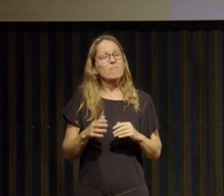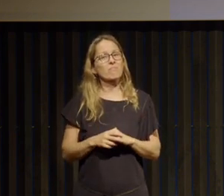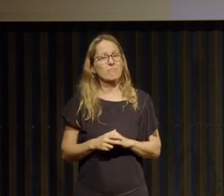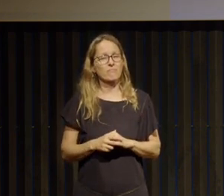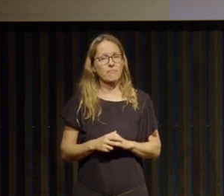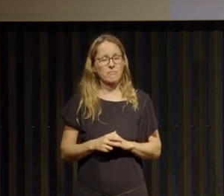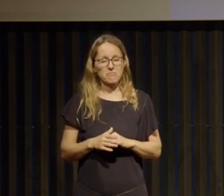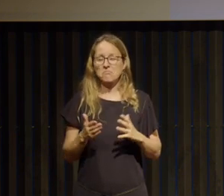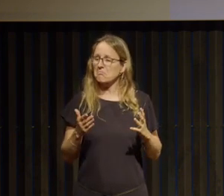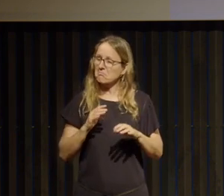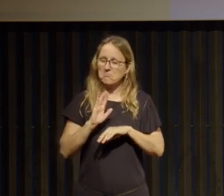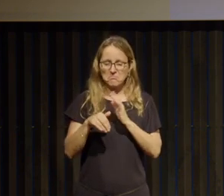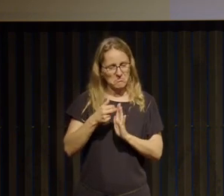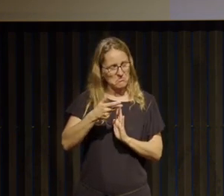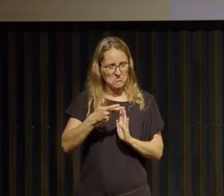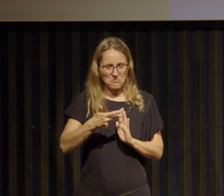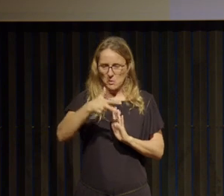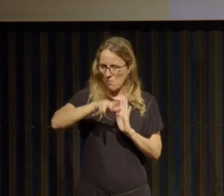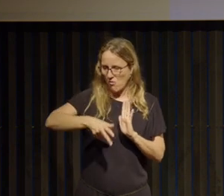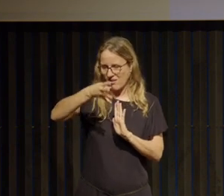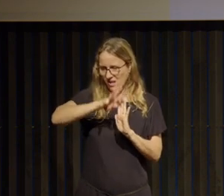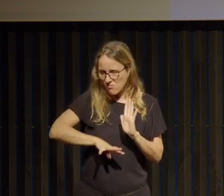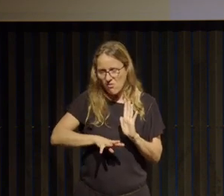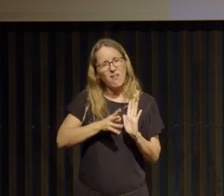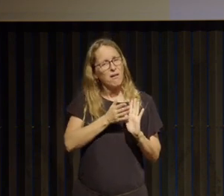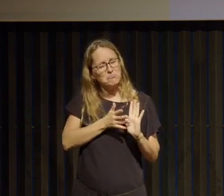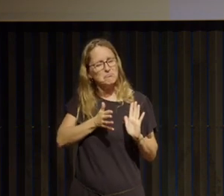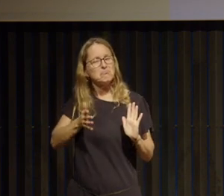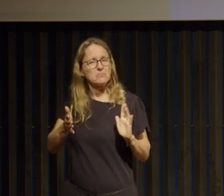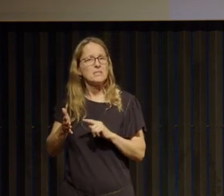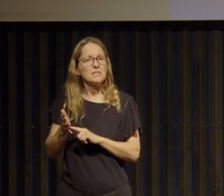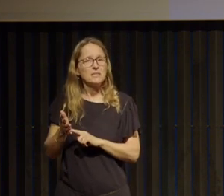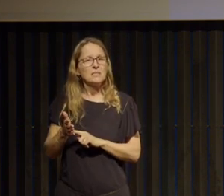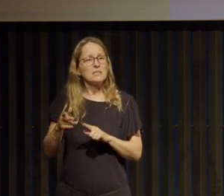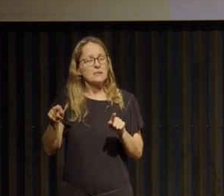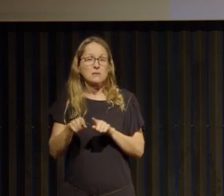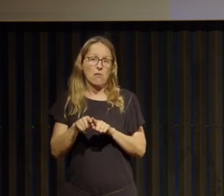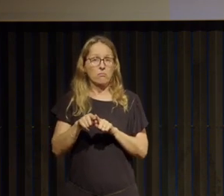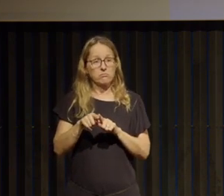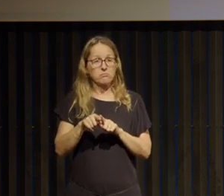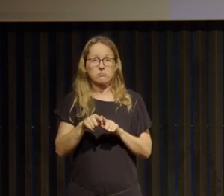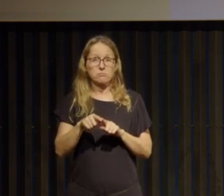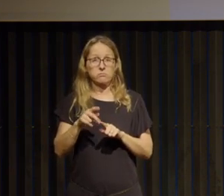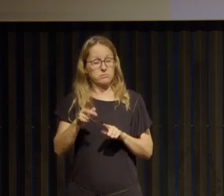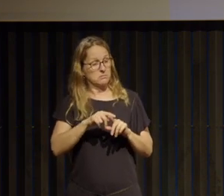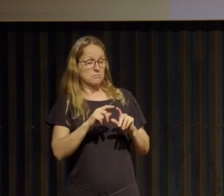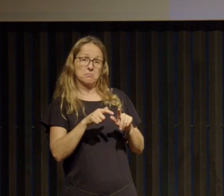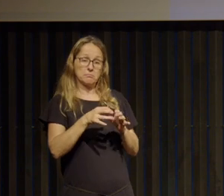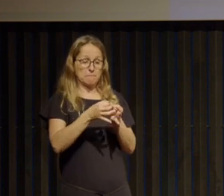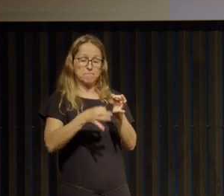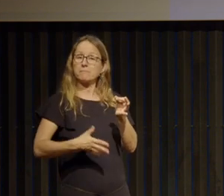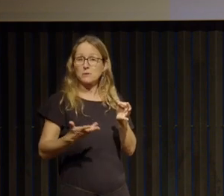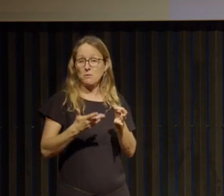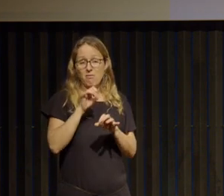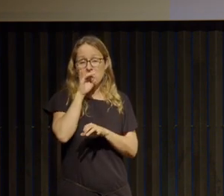effectivement après 3-4 mois le diagnostic anorexie est tombé qu